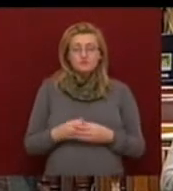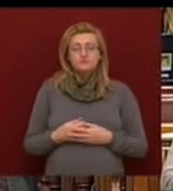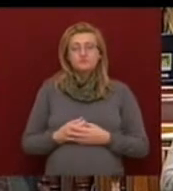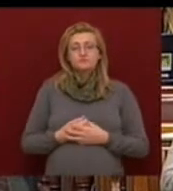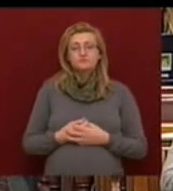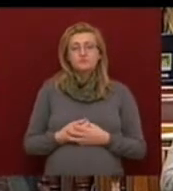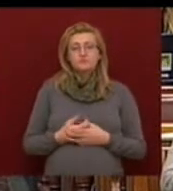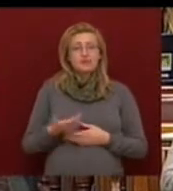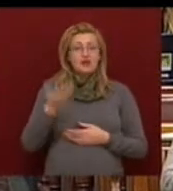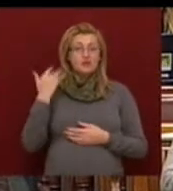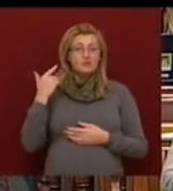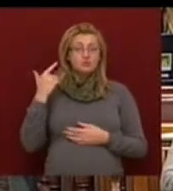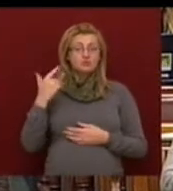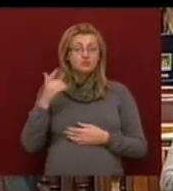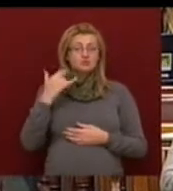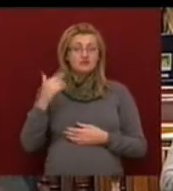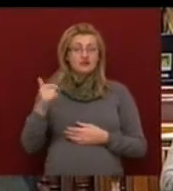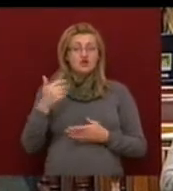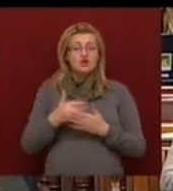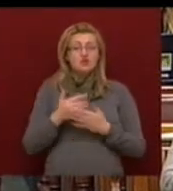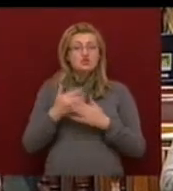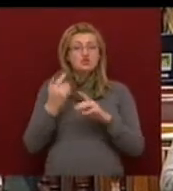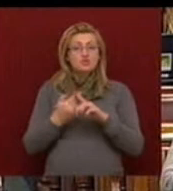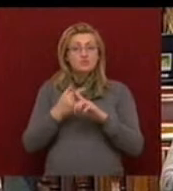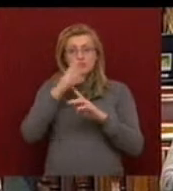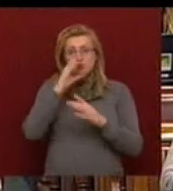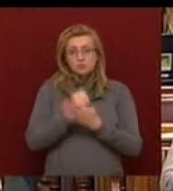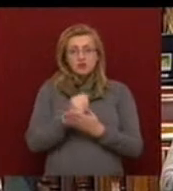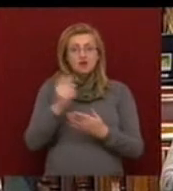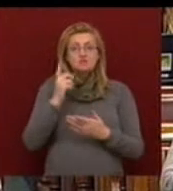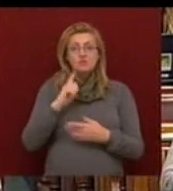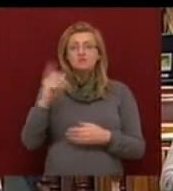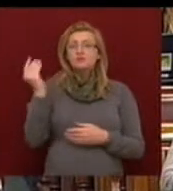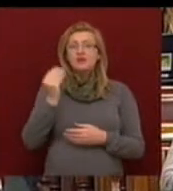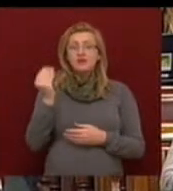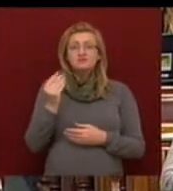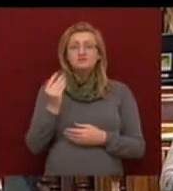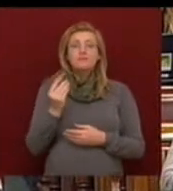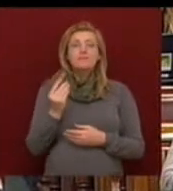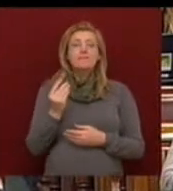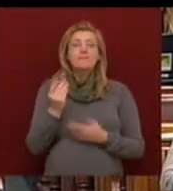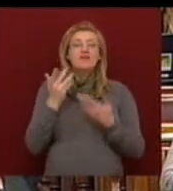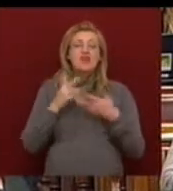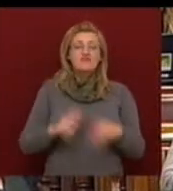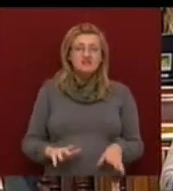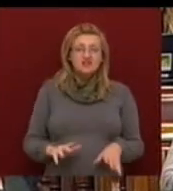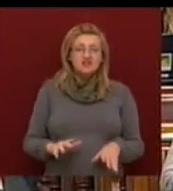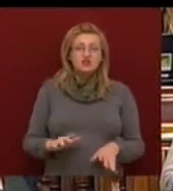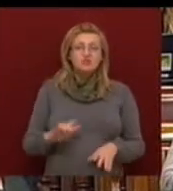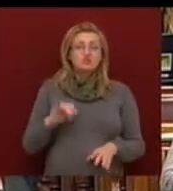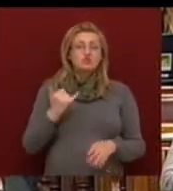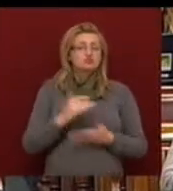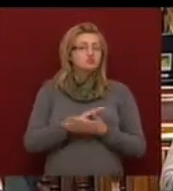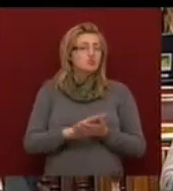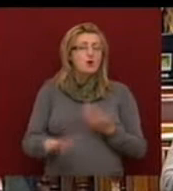Az elmúlt húsz év gazdaságpolitikája kudarc volt azért, mert elveszítettünk és nem és soha